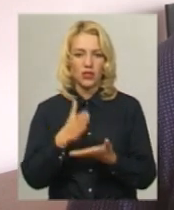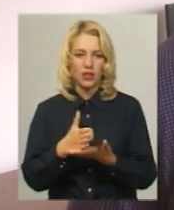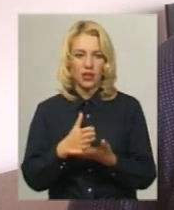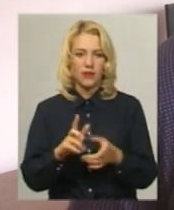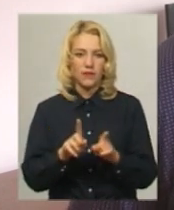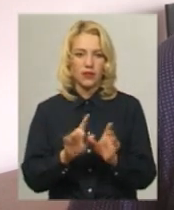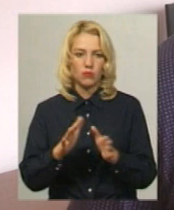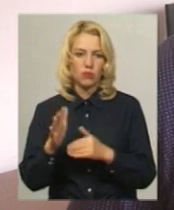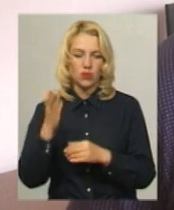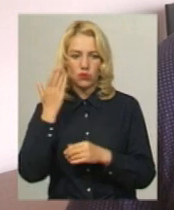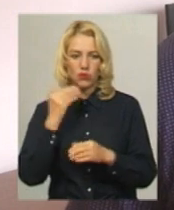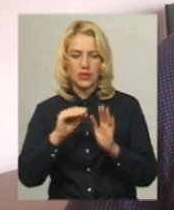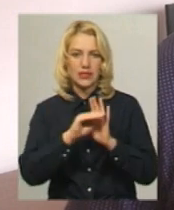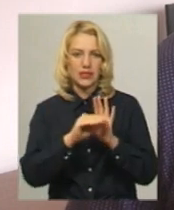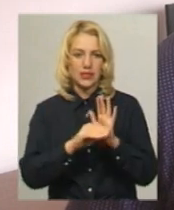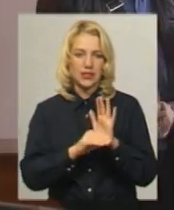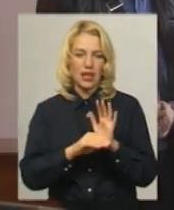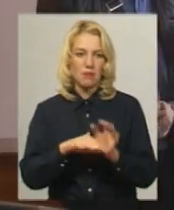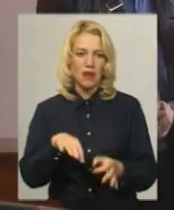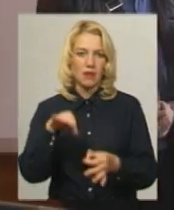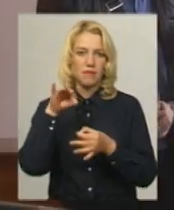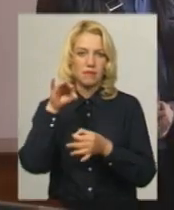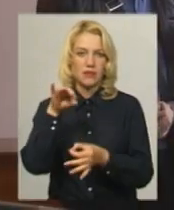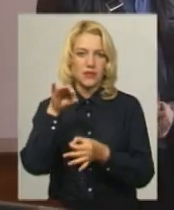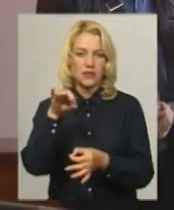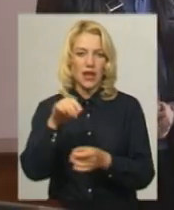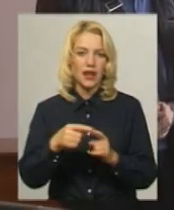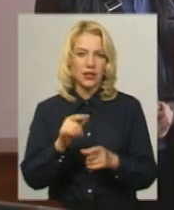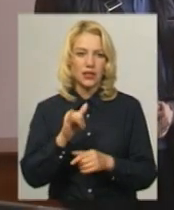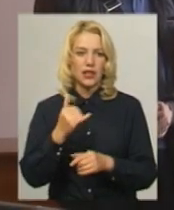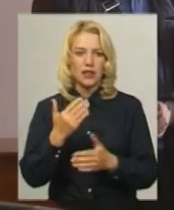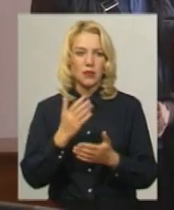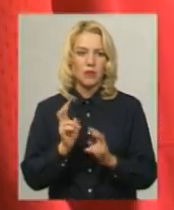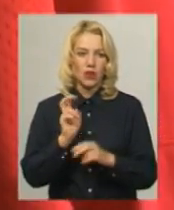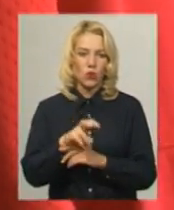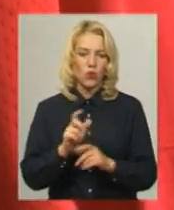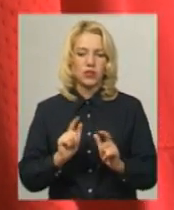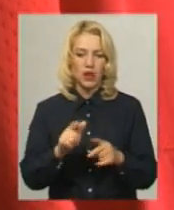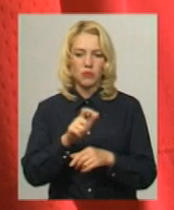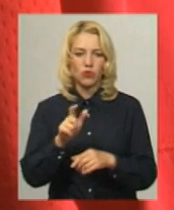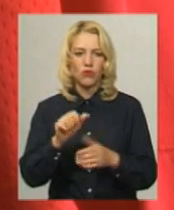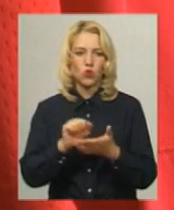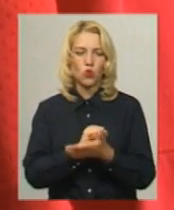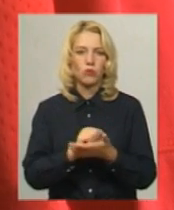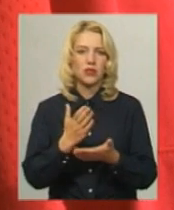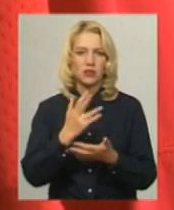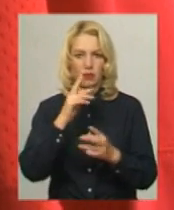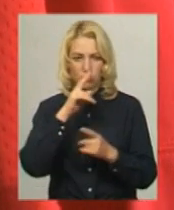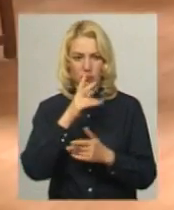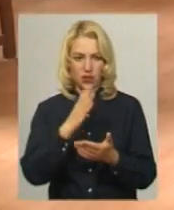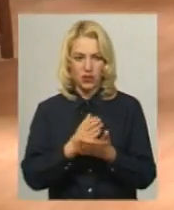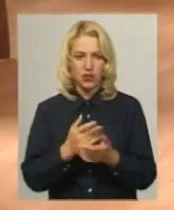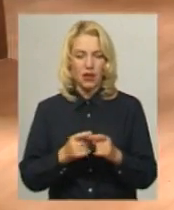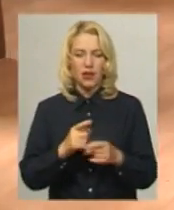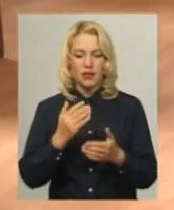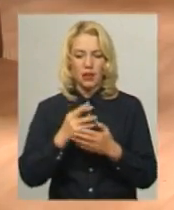такі моменти, коли система спідвисає. Сюди приходять по допомогі абітурієнти, в документах яких помилки. Типова помилка, каже Віктор